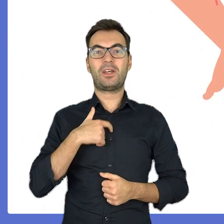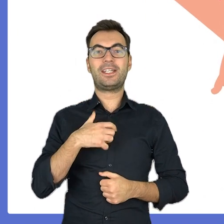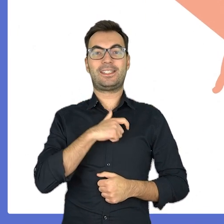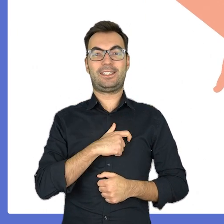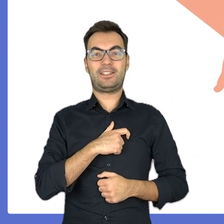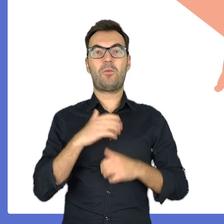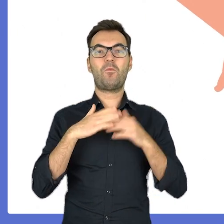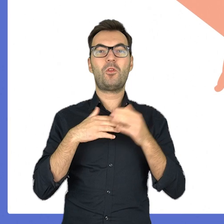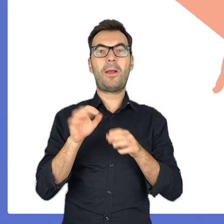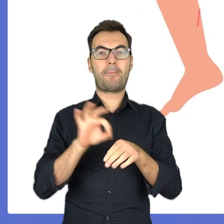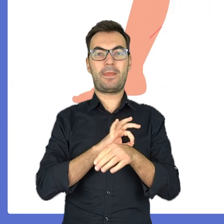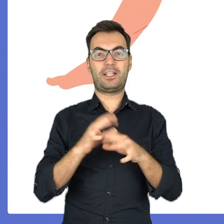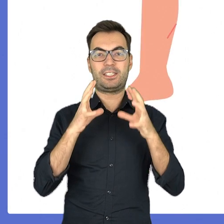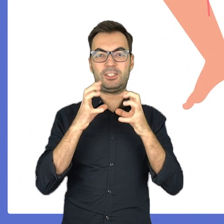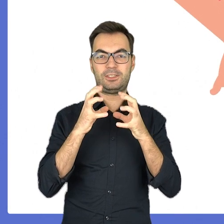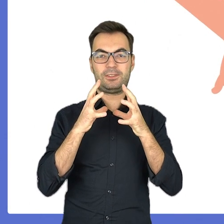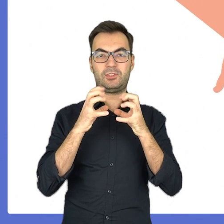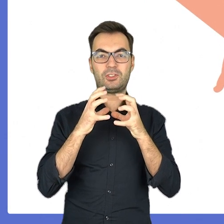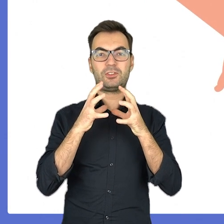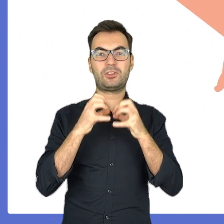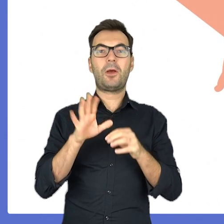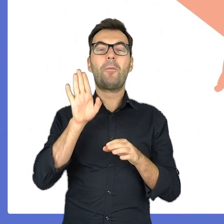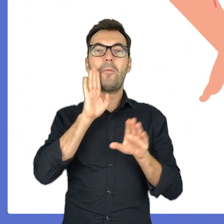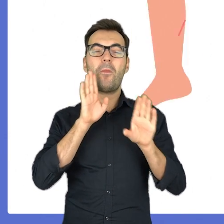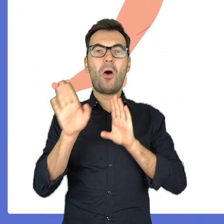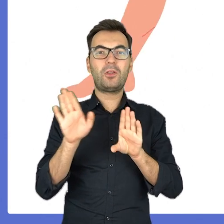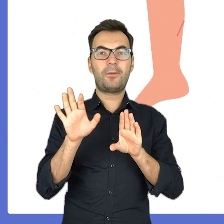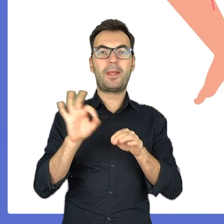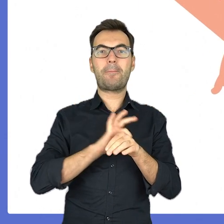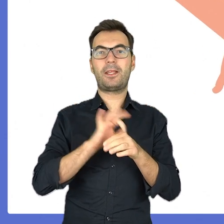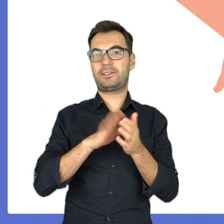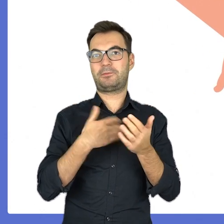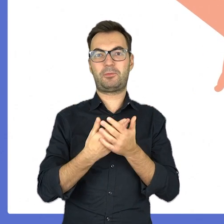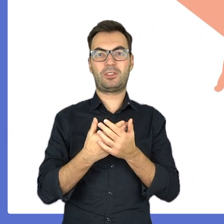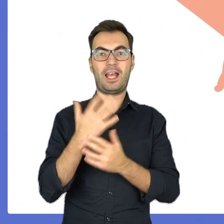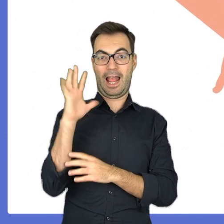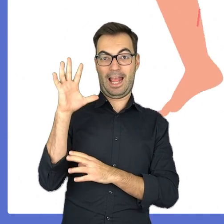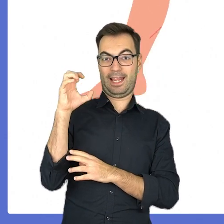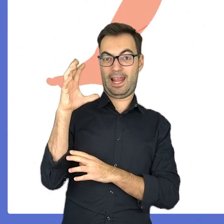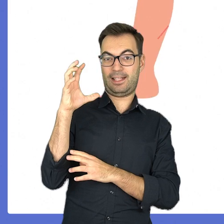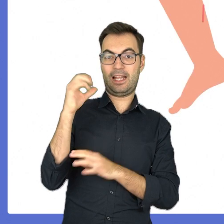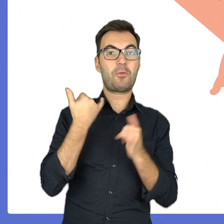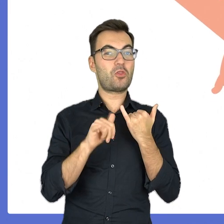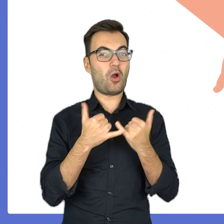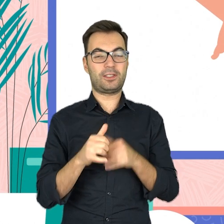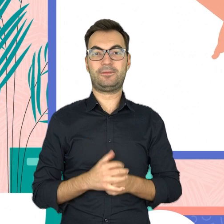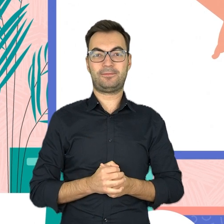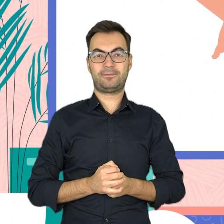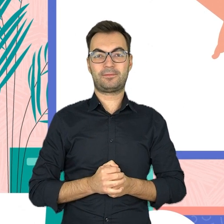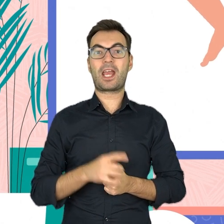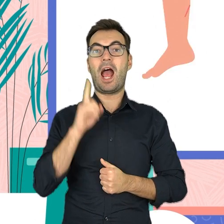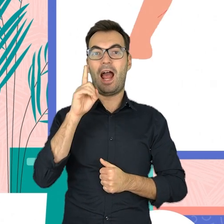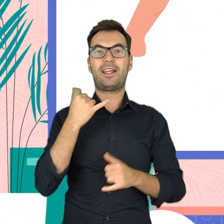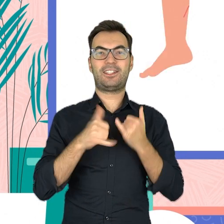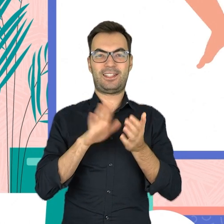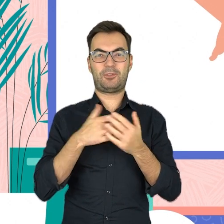Jest zbudowane z mięśni, które kurczą się, podobnie jak mięśnie, na przykład w naszych rękach i nogach. Tyle